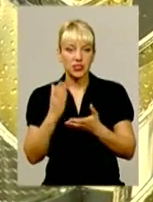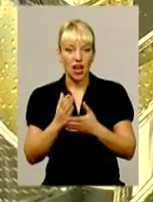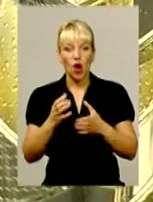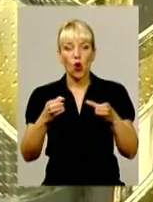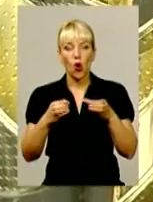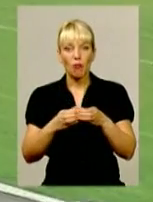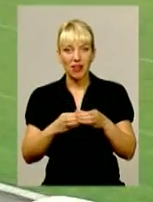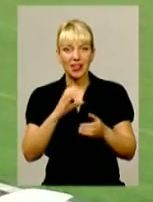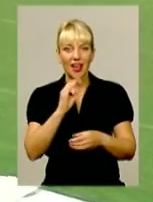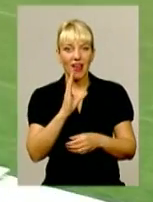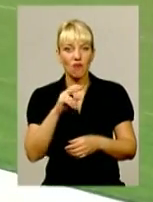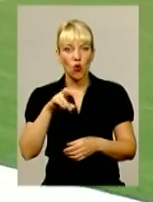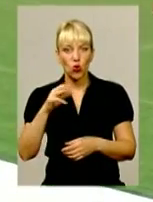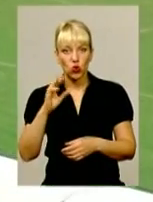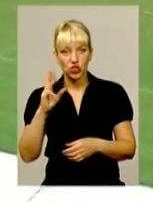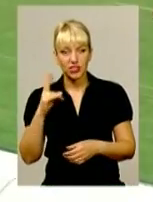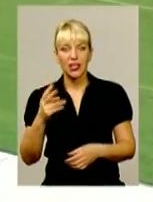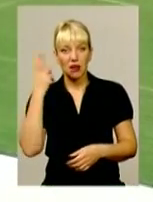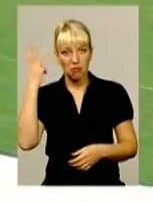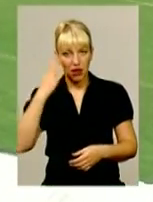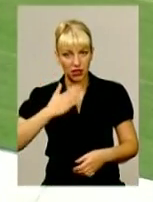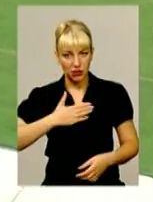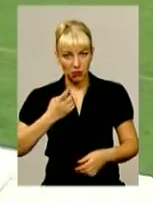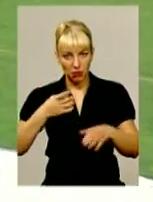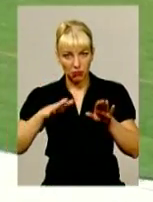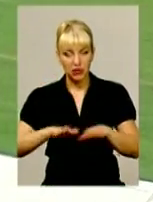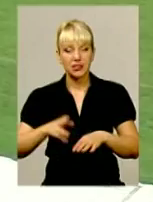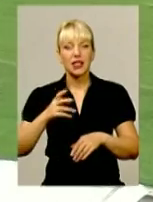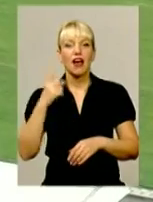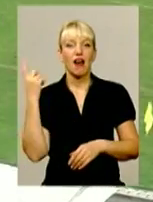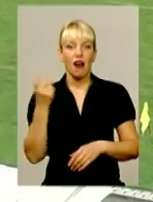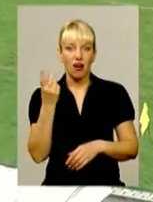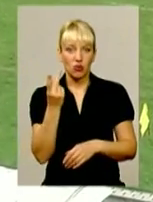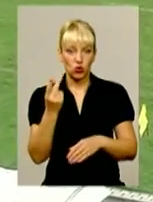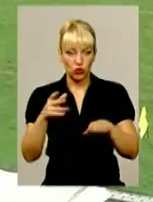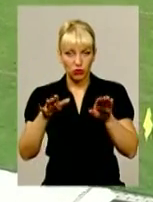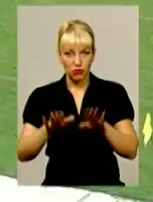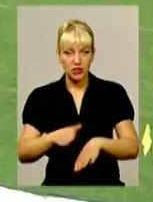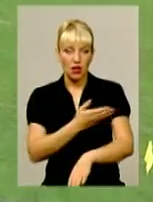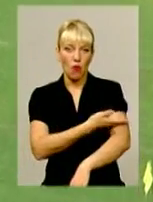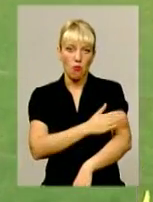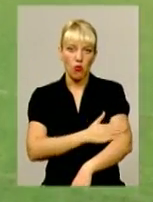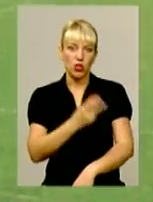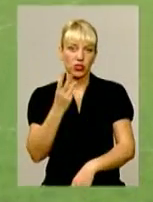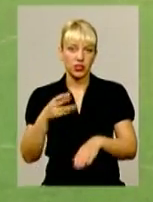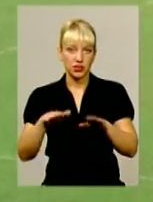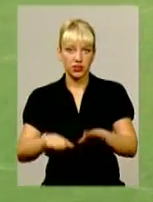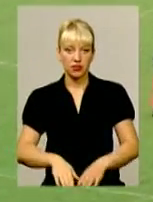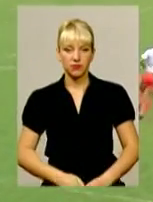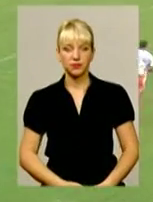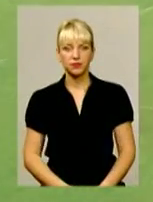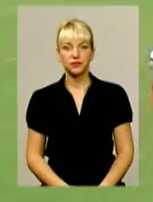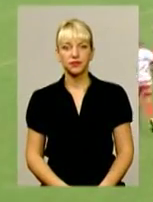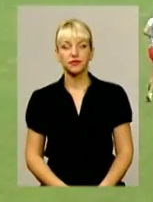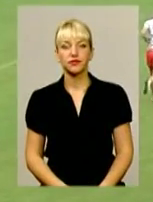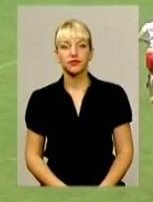Діючи чемпіон України Харківський Олімп очолює другу позицію. Чільну тріку закриває збірна Польщі. Ярослава Іщенко, Михайло Габрух для